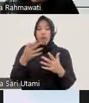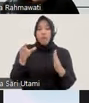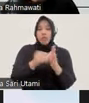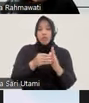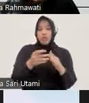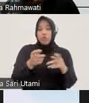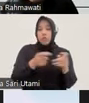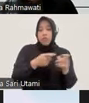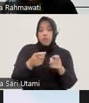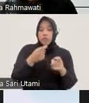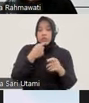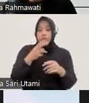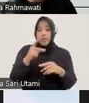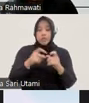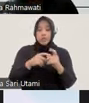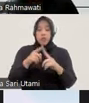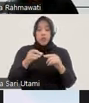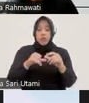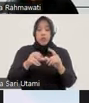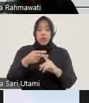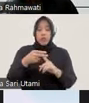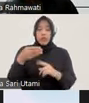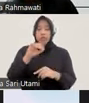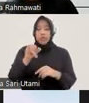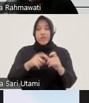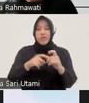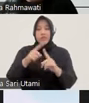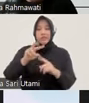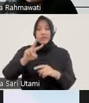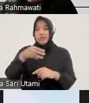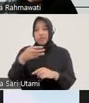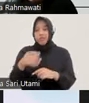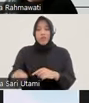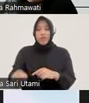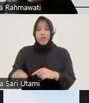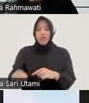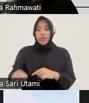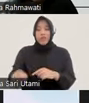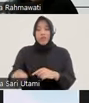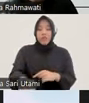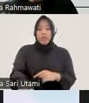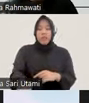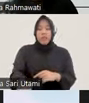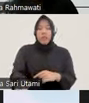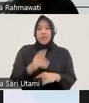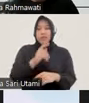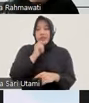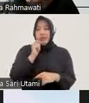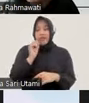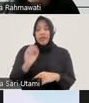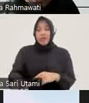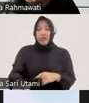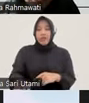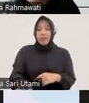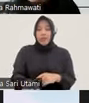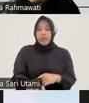soal restoratif justice sebenarnya enggak gitu apa namanya secara tinjau alternator restoratif justice didefinisikan lewat prinsip